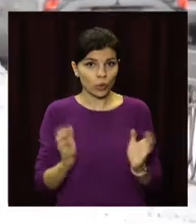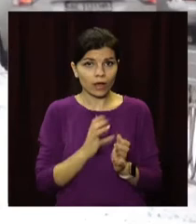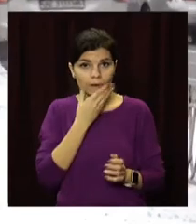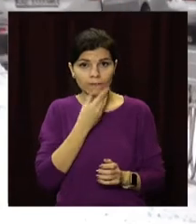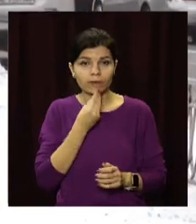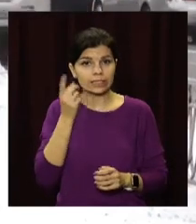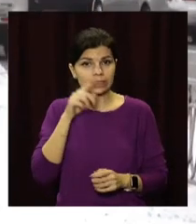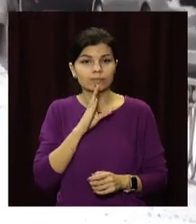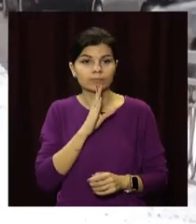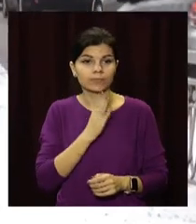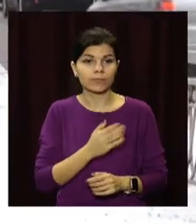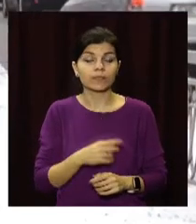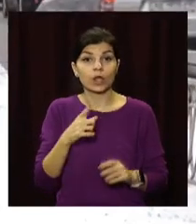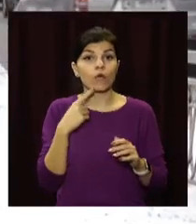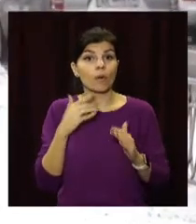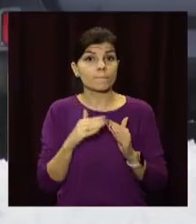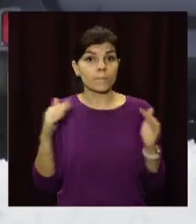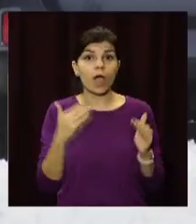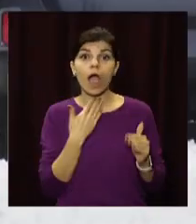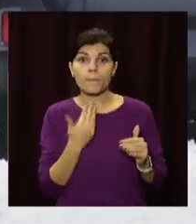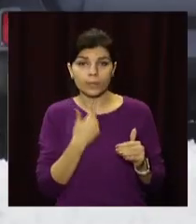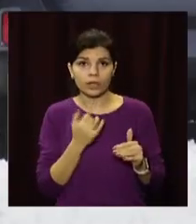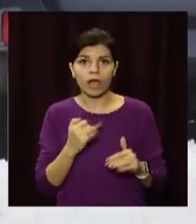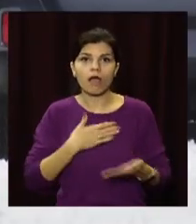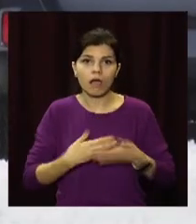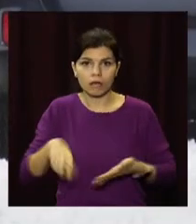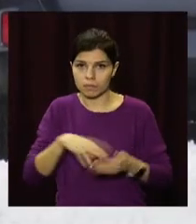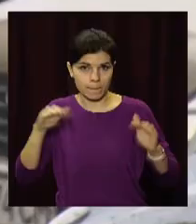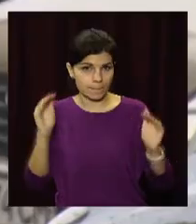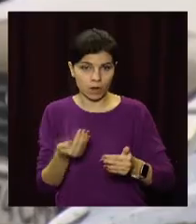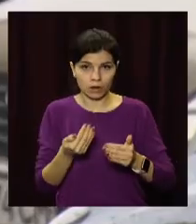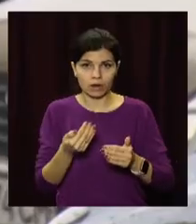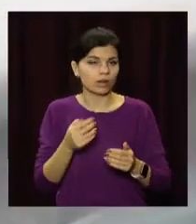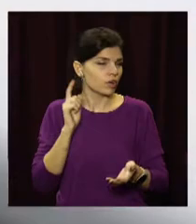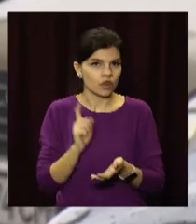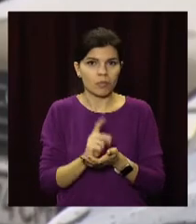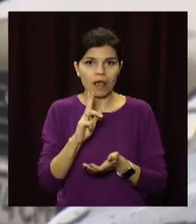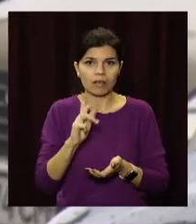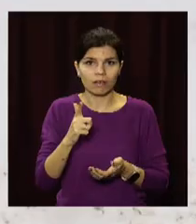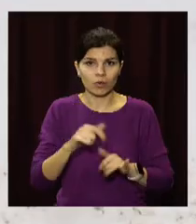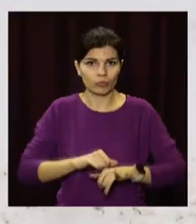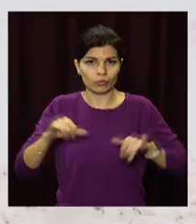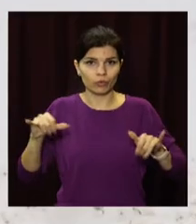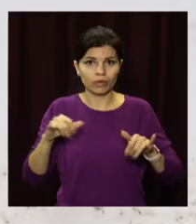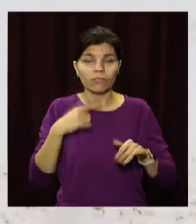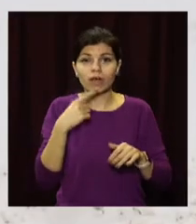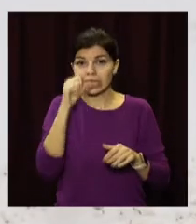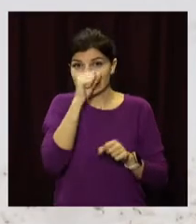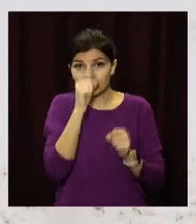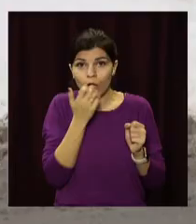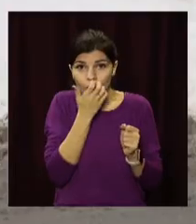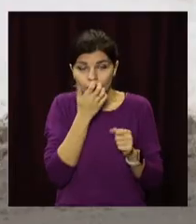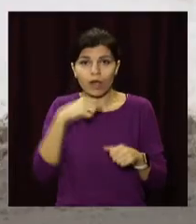Підвищений апетит та знижена активність, як наслідок зайві кілограми. Аби зігрітися холодної пори року, організм накопичує